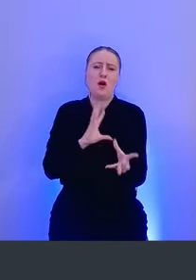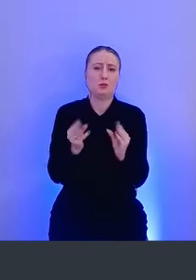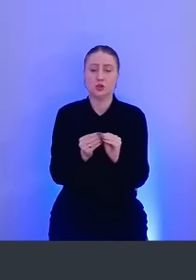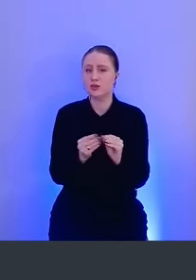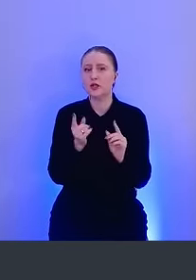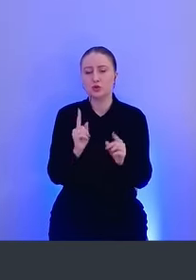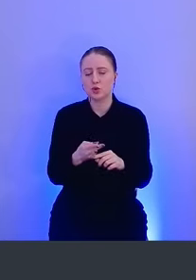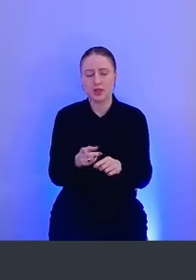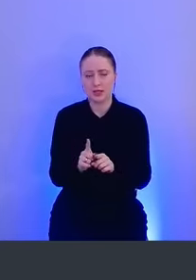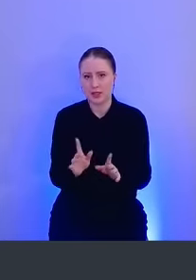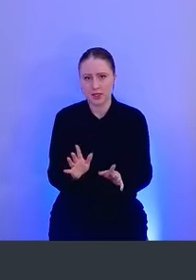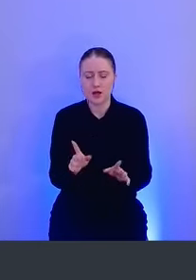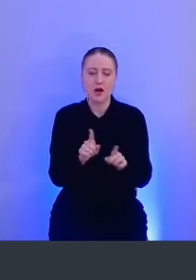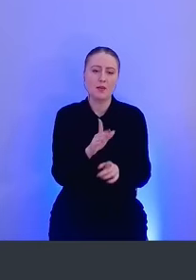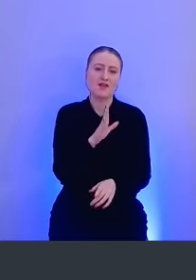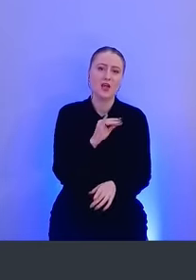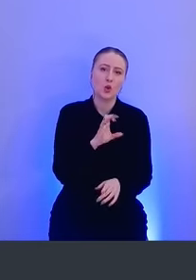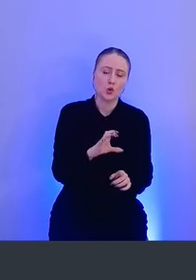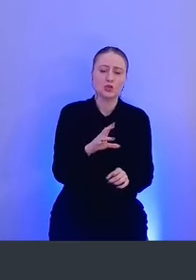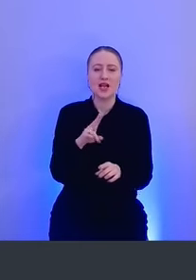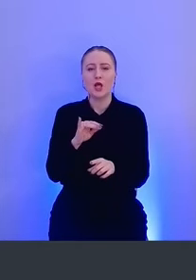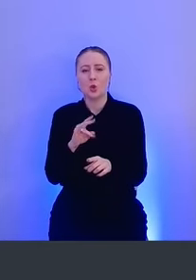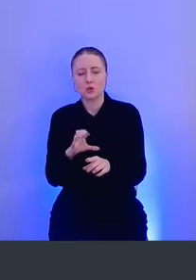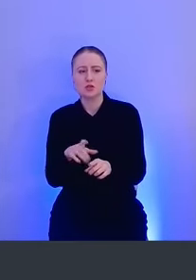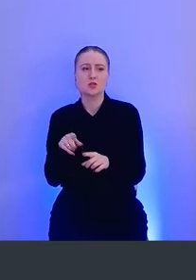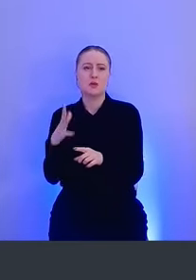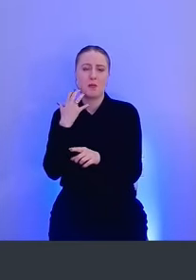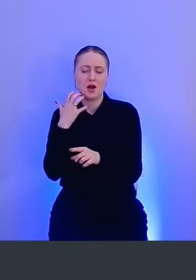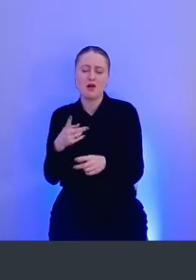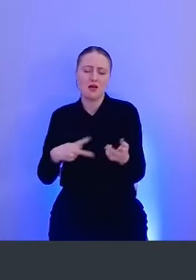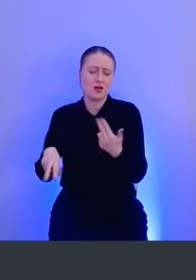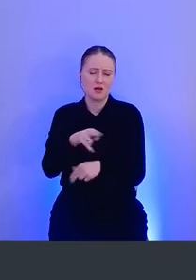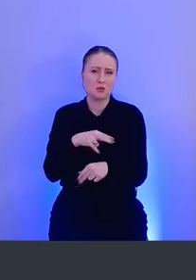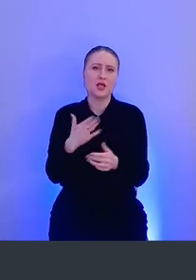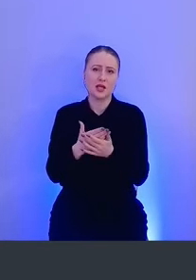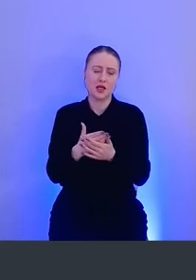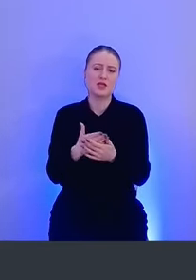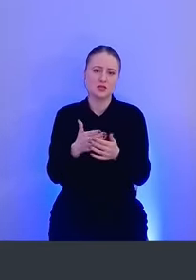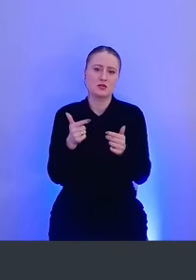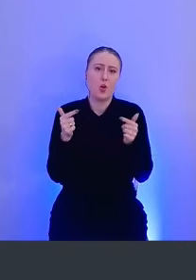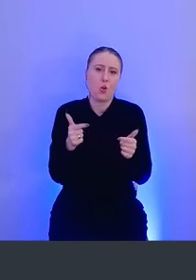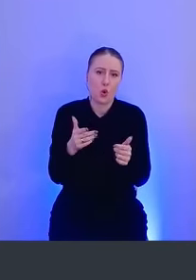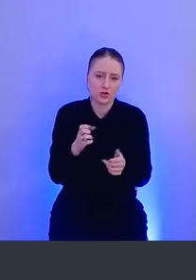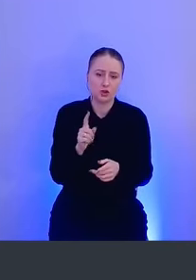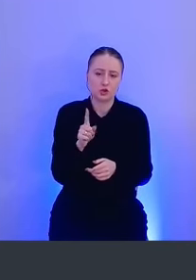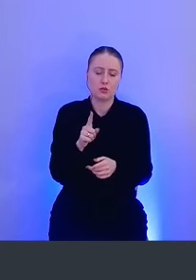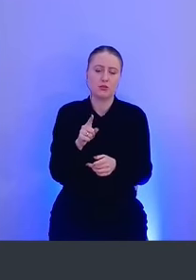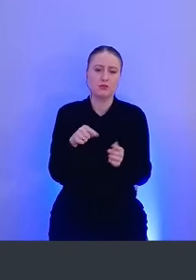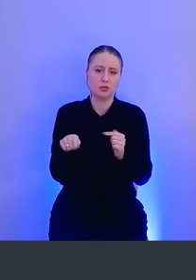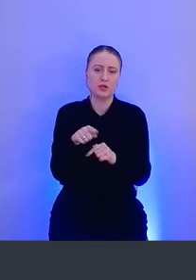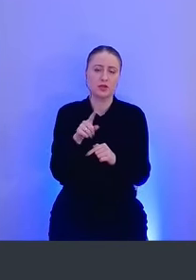и как и для Windows и Linux существует достаточное количество угроз для маков, и в том числе их хватает для того, чтобы покрыть